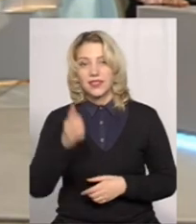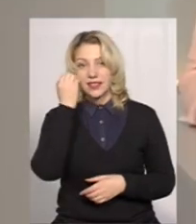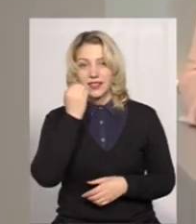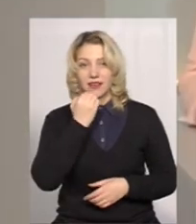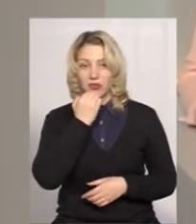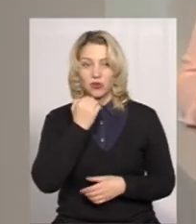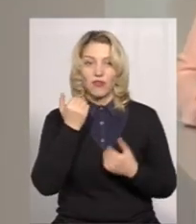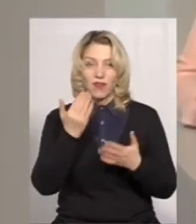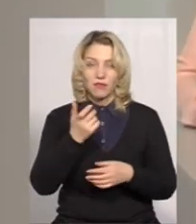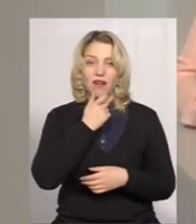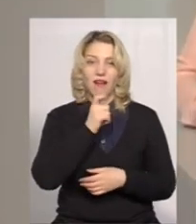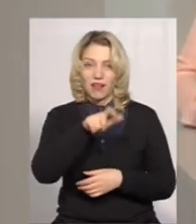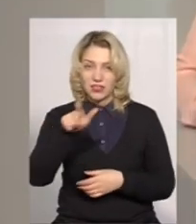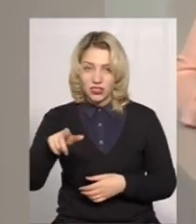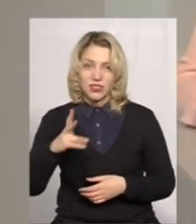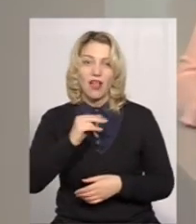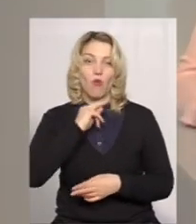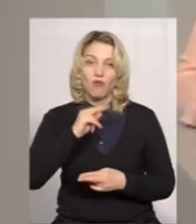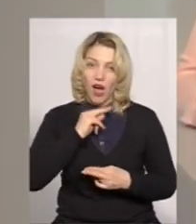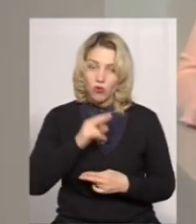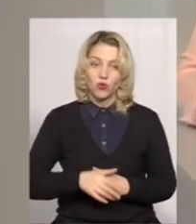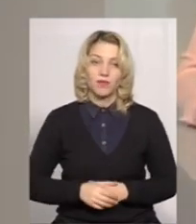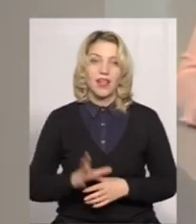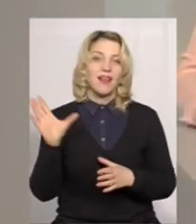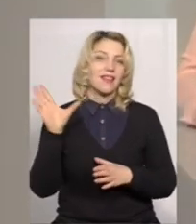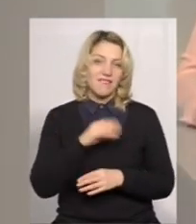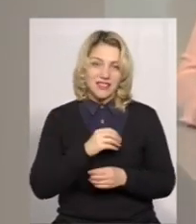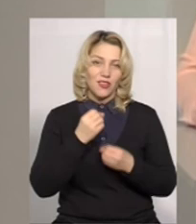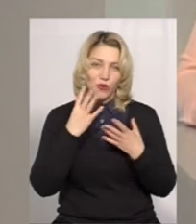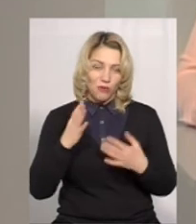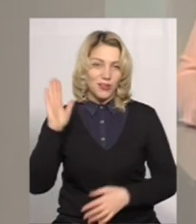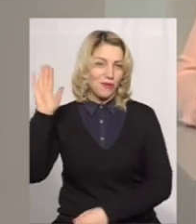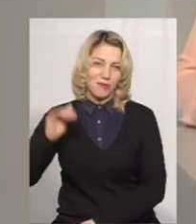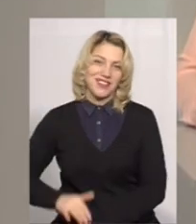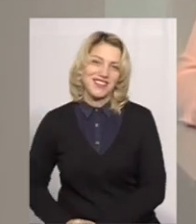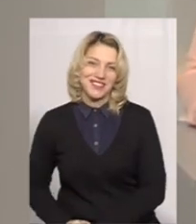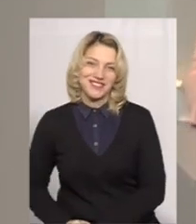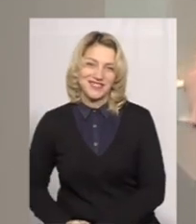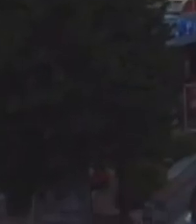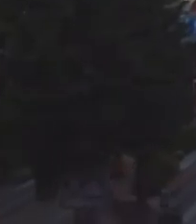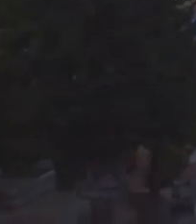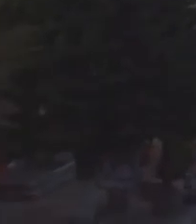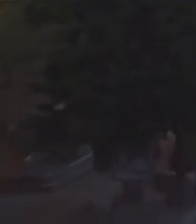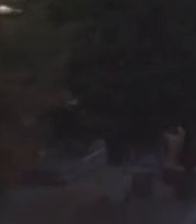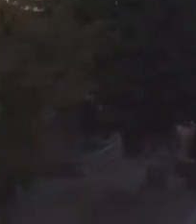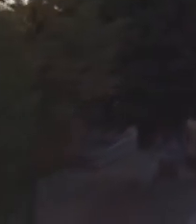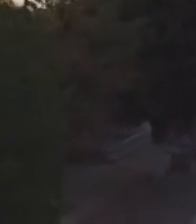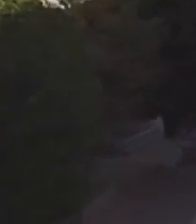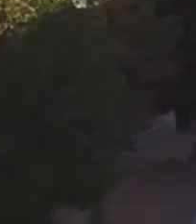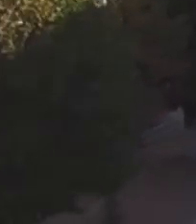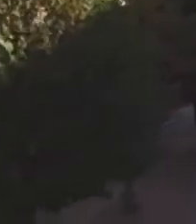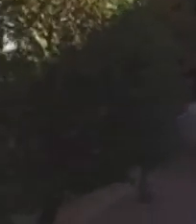Дякую глядачам за увагу. На все добре. Побачимось. Дякую.